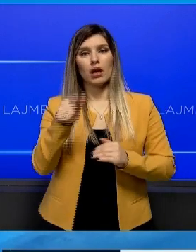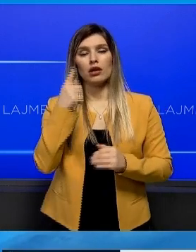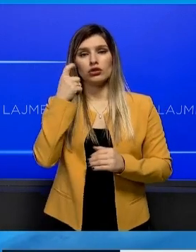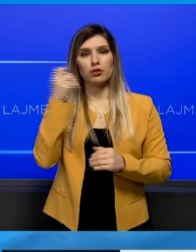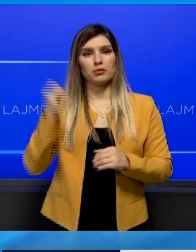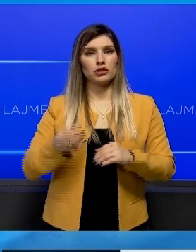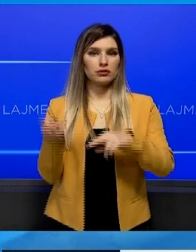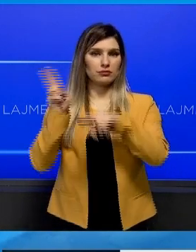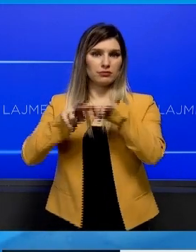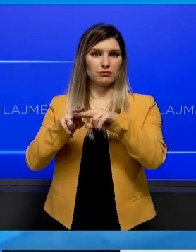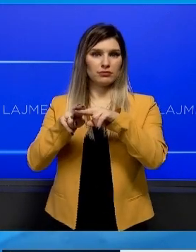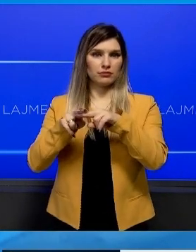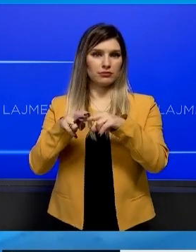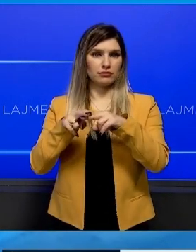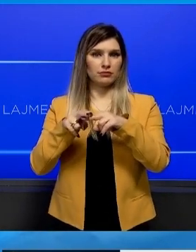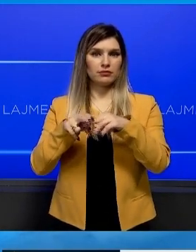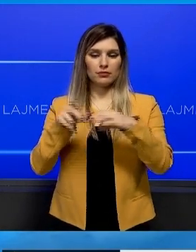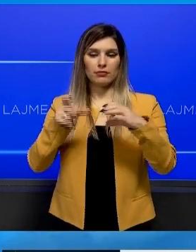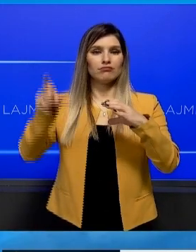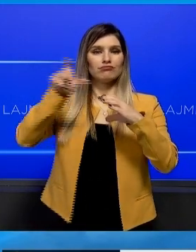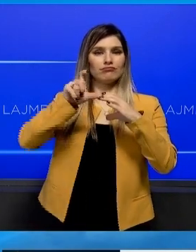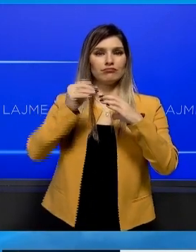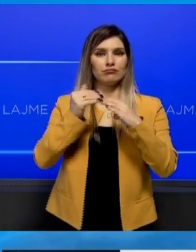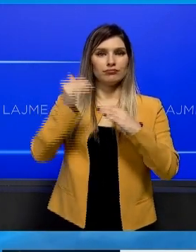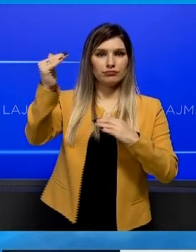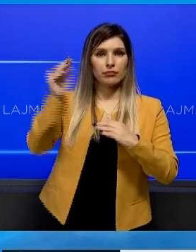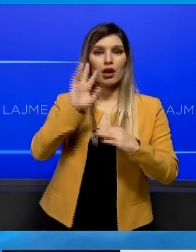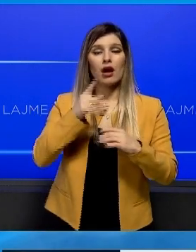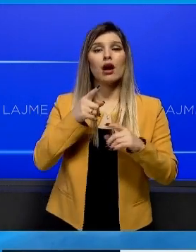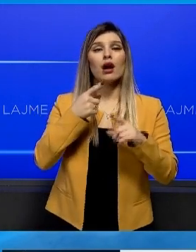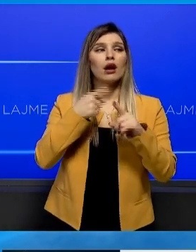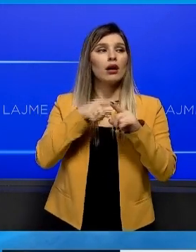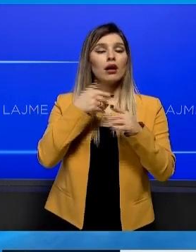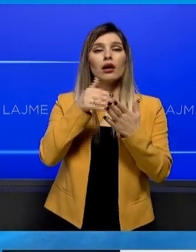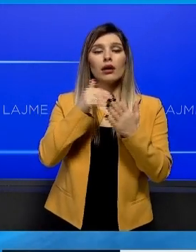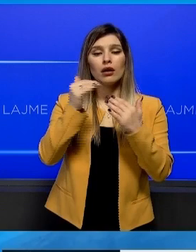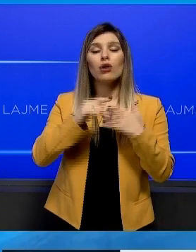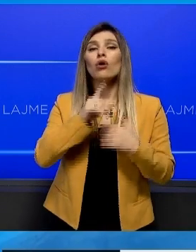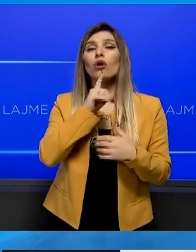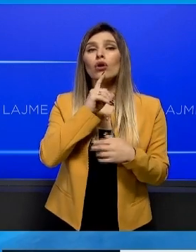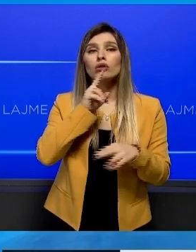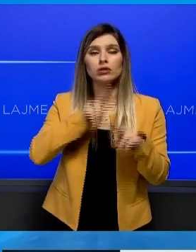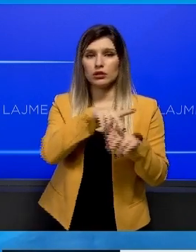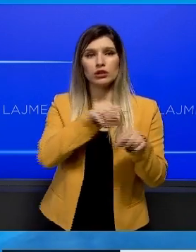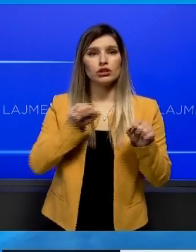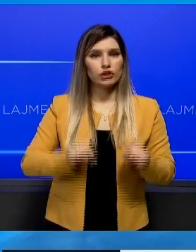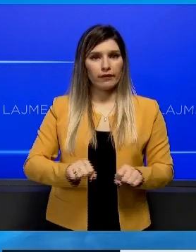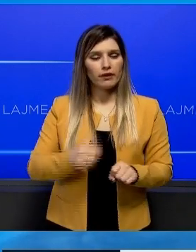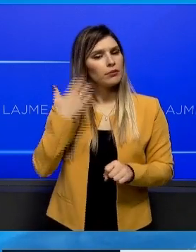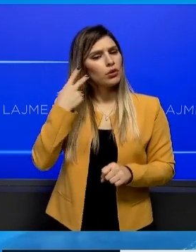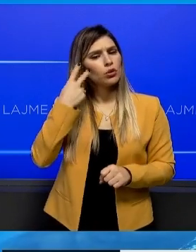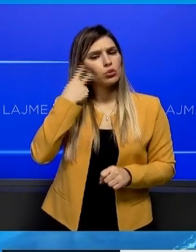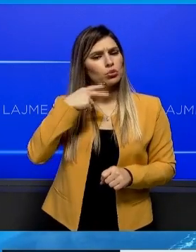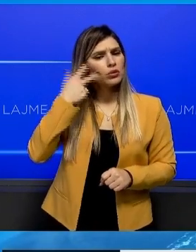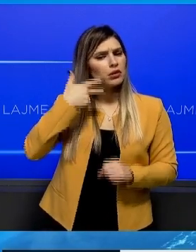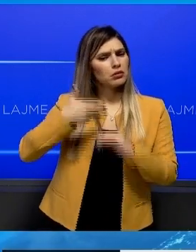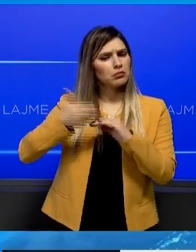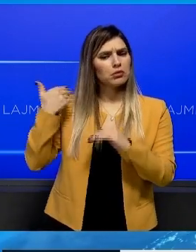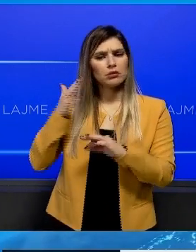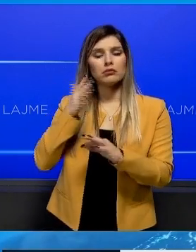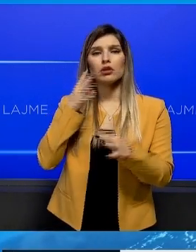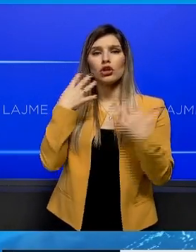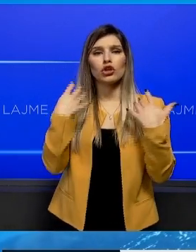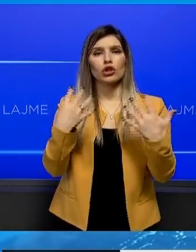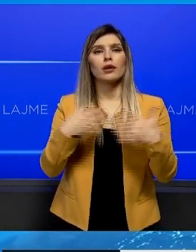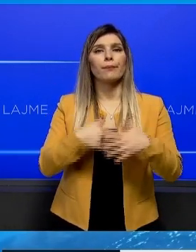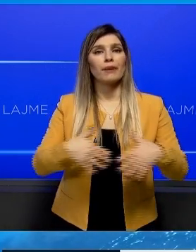Sëpse pjesën tjetër në faktë është të thënën se do të ambulloj qeveria, të që vendimin e para 2-3 ditës janë dhërë dikon rreth